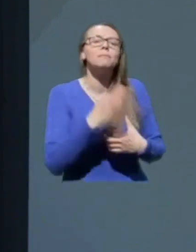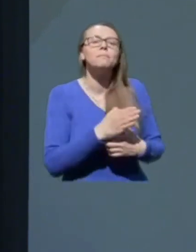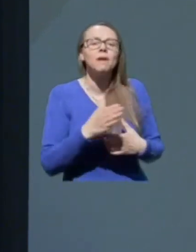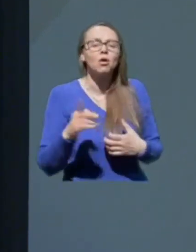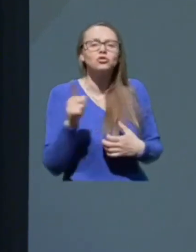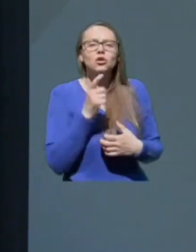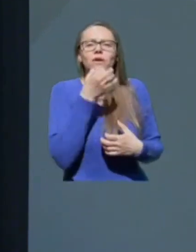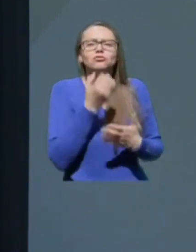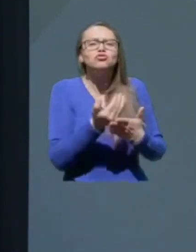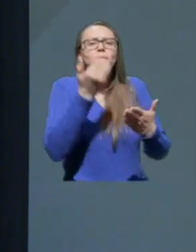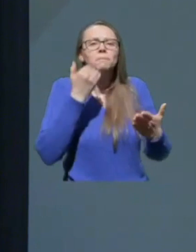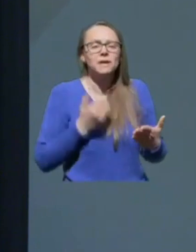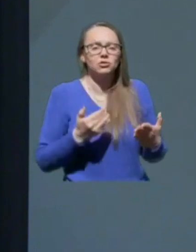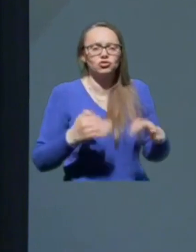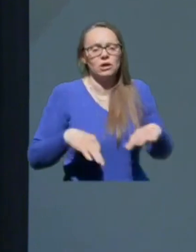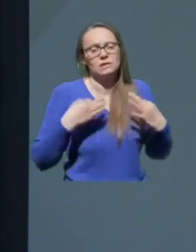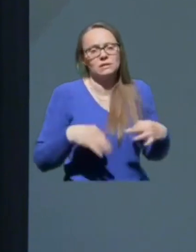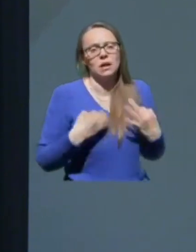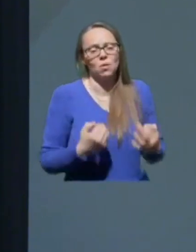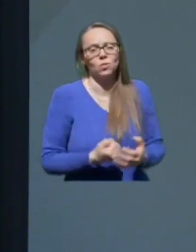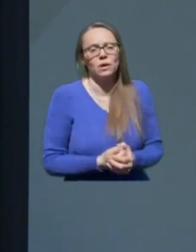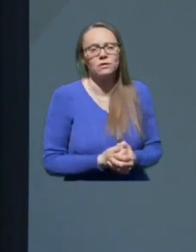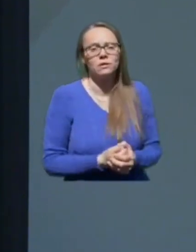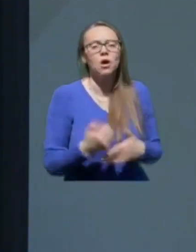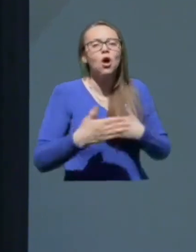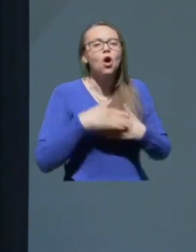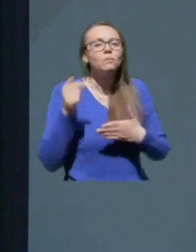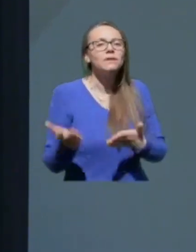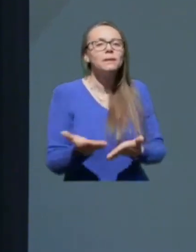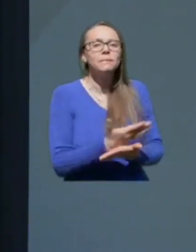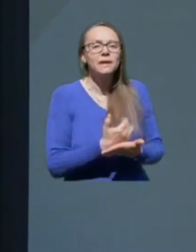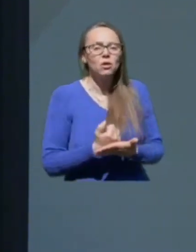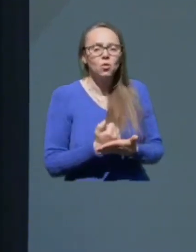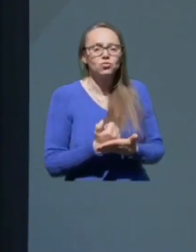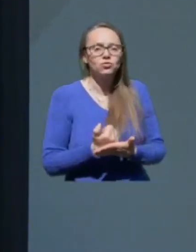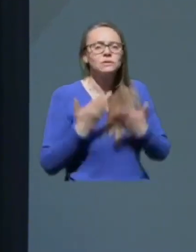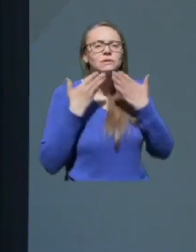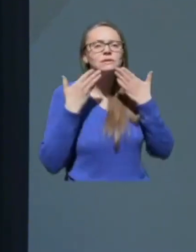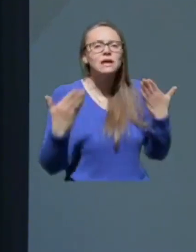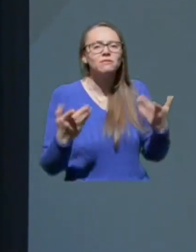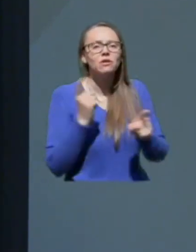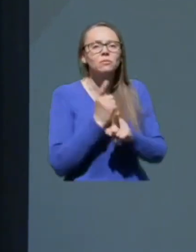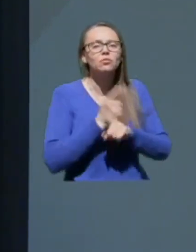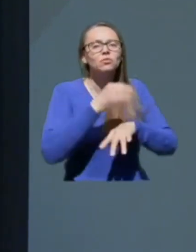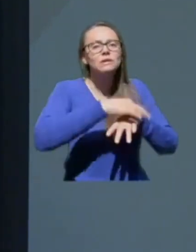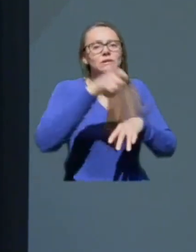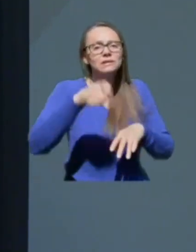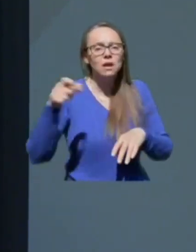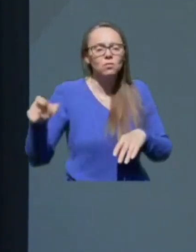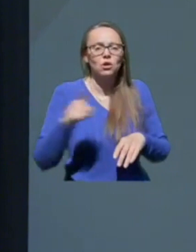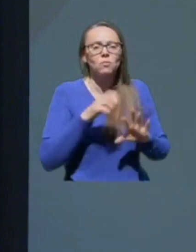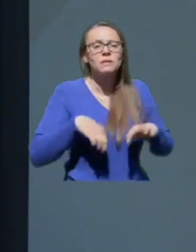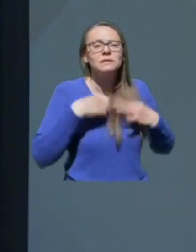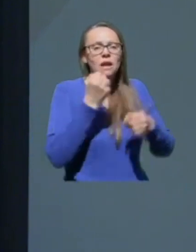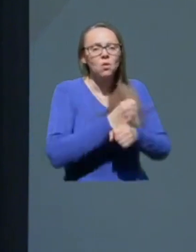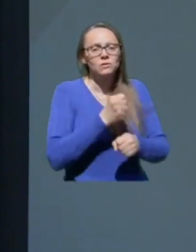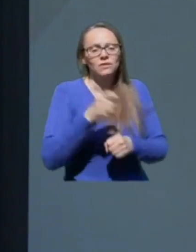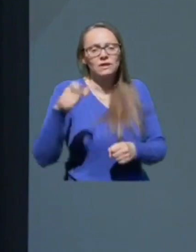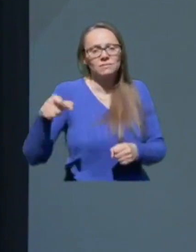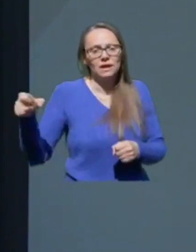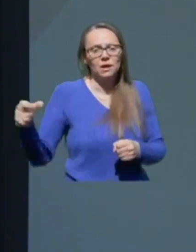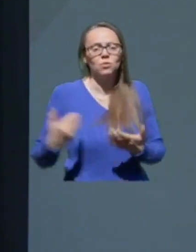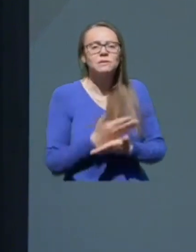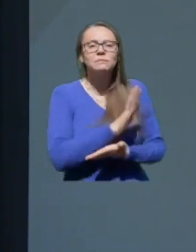čim prejšnjega zdravja. Ob tej priložnosti se zahvaljujem tudi zdravnikom in zdravstvenim delavcem za